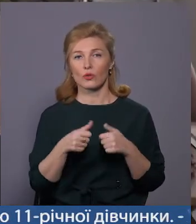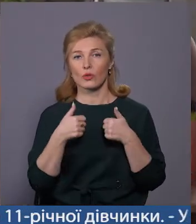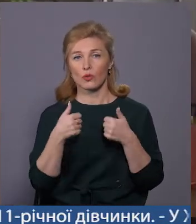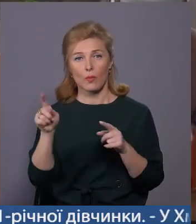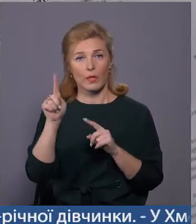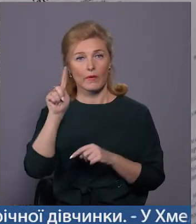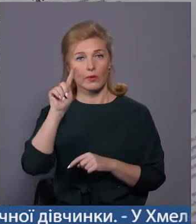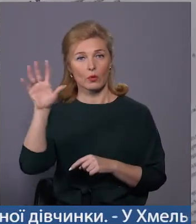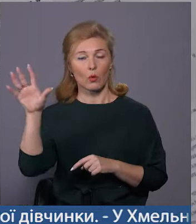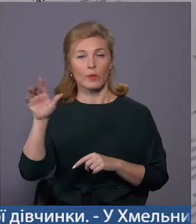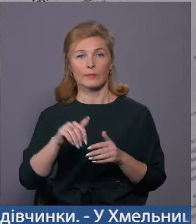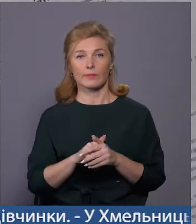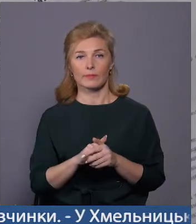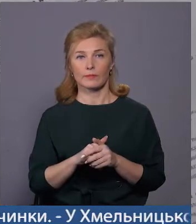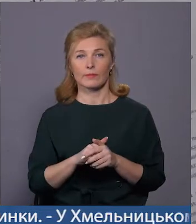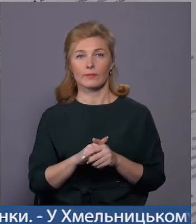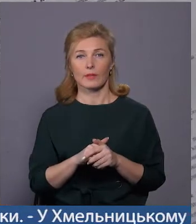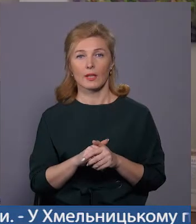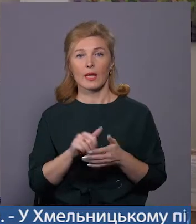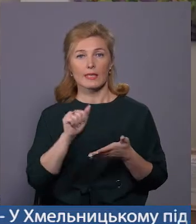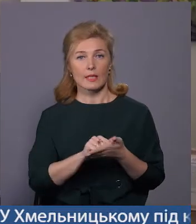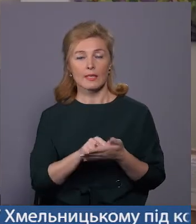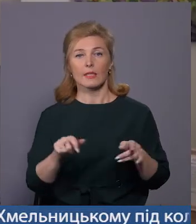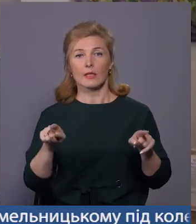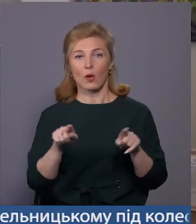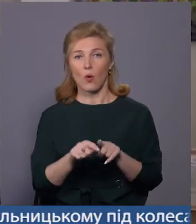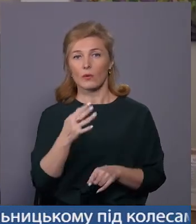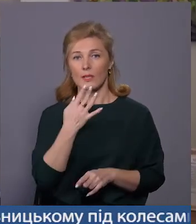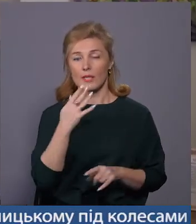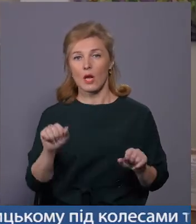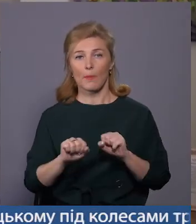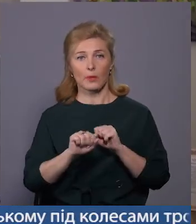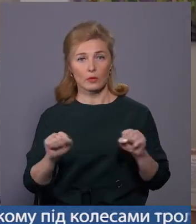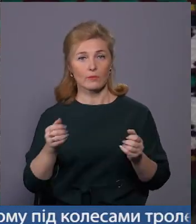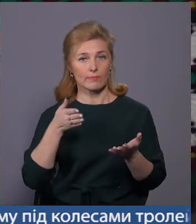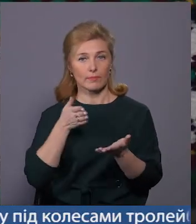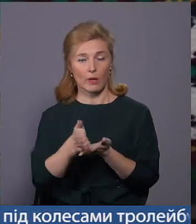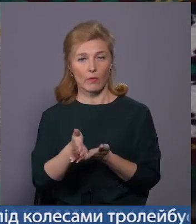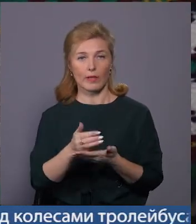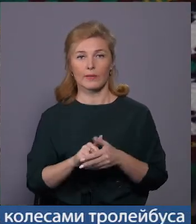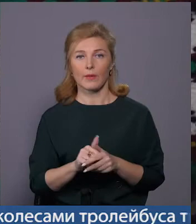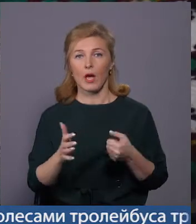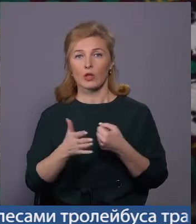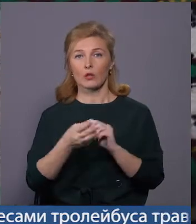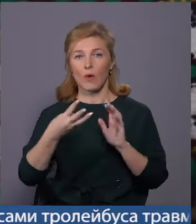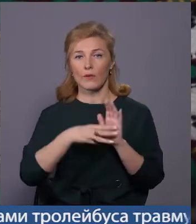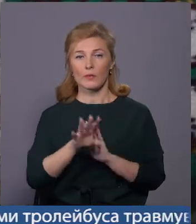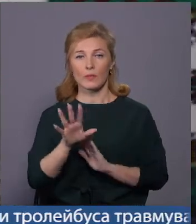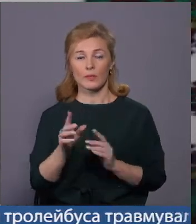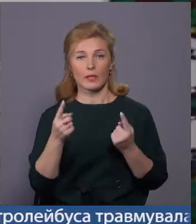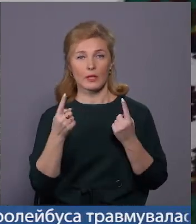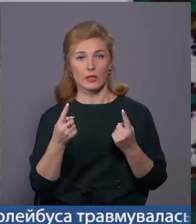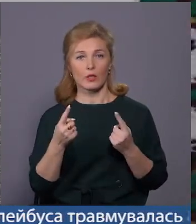відомі за океаном, статті такого національно-патріотичного спрямування. До 85-річчя